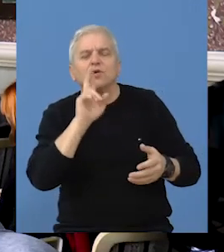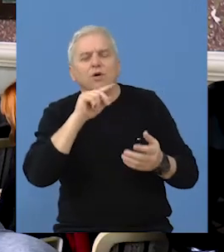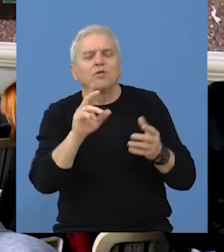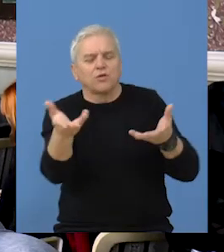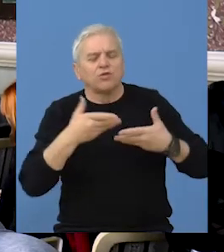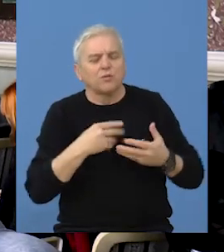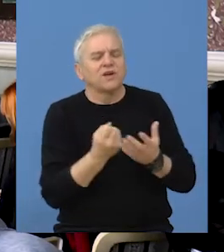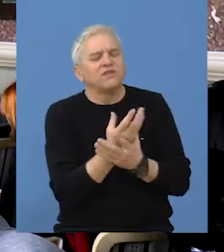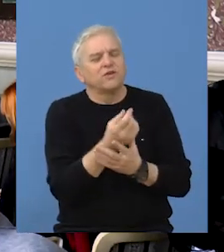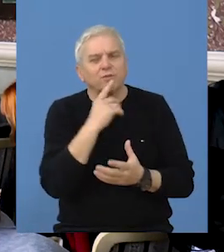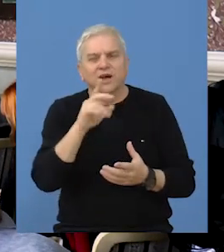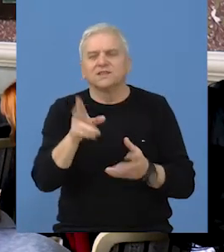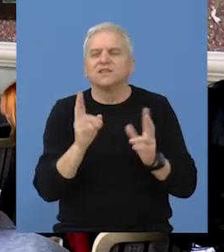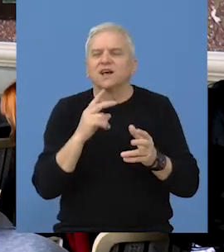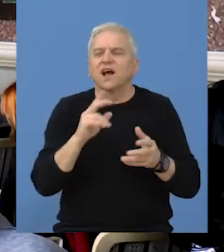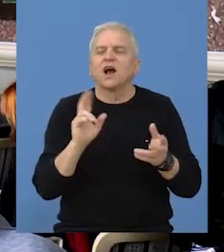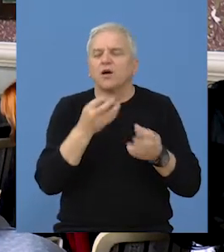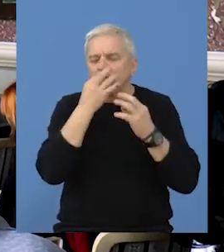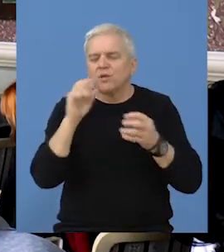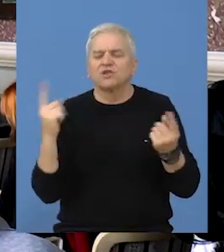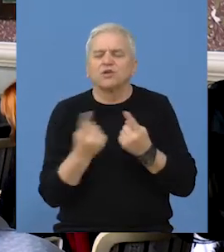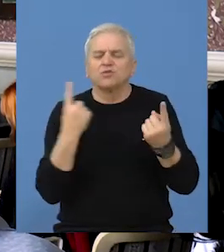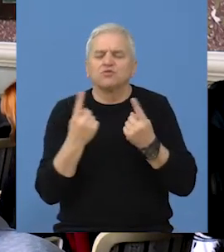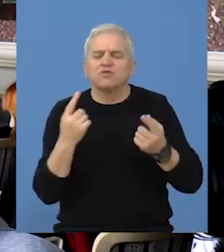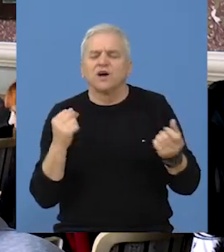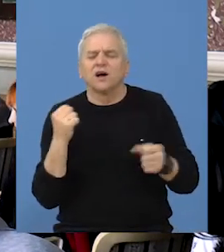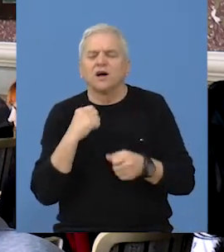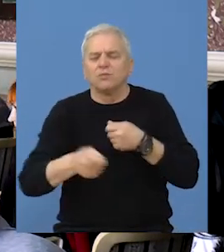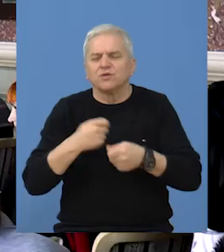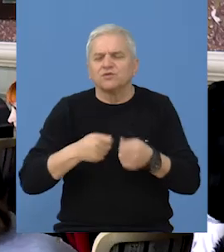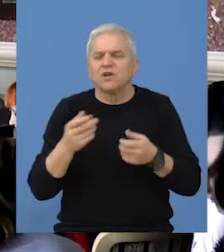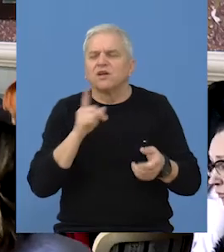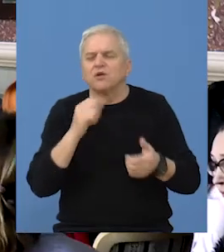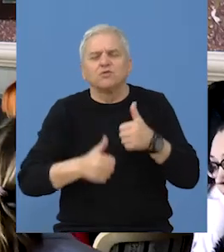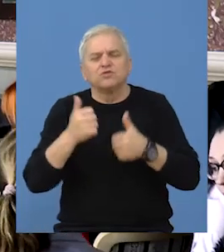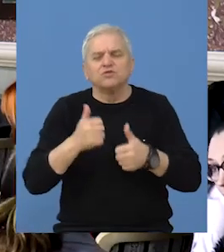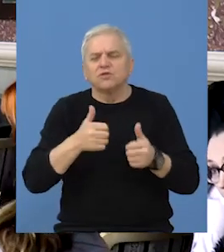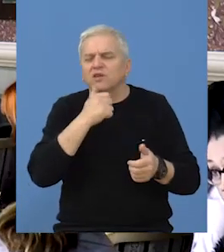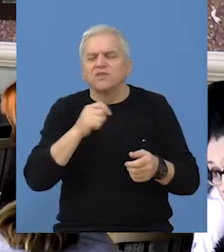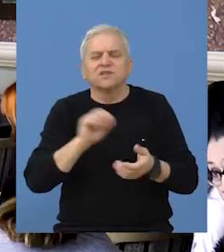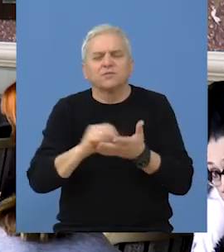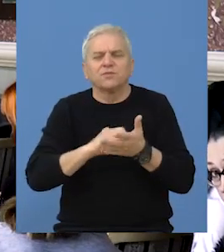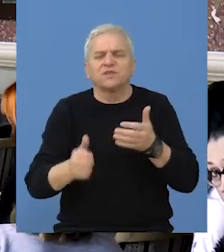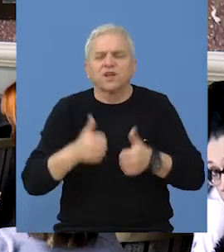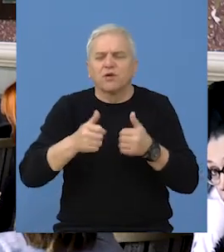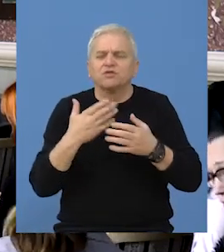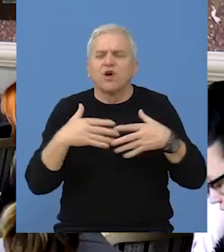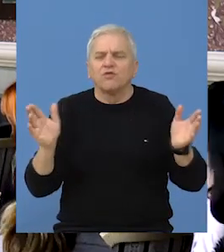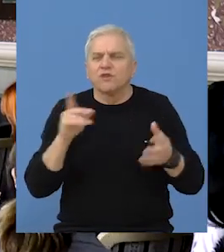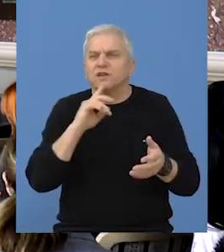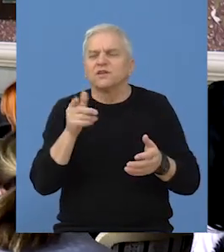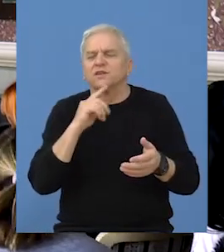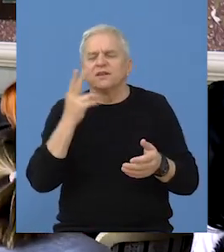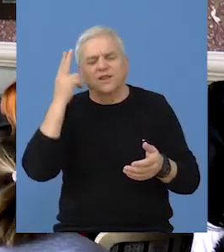znači oni također moći da dobiju informacije kako da unaprede sobstveno poslovanje, koji su to konkursi finansijski raspisani za njih,